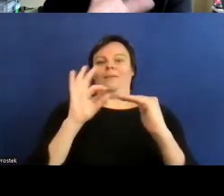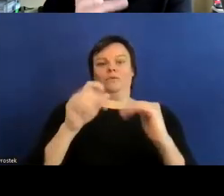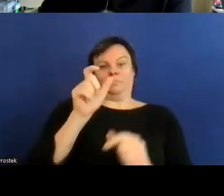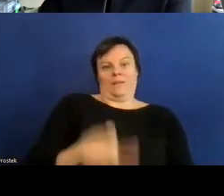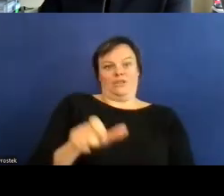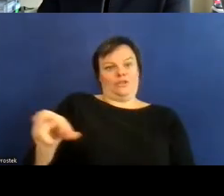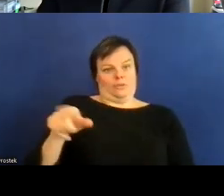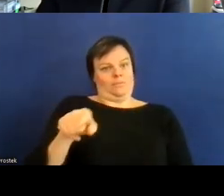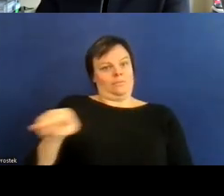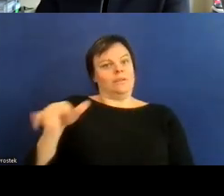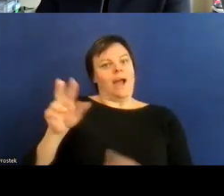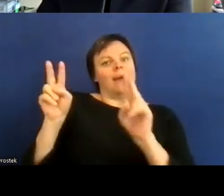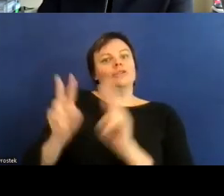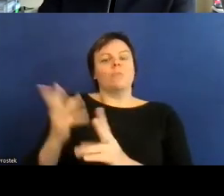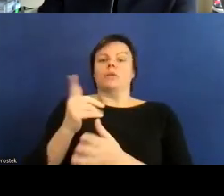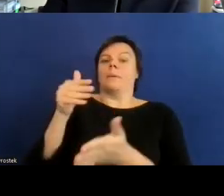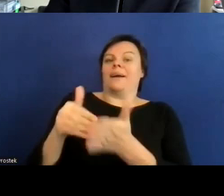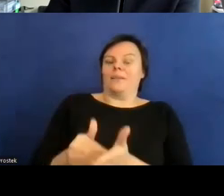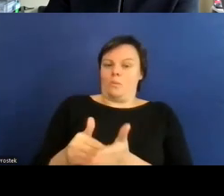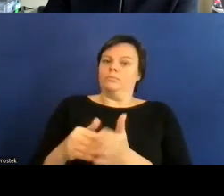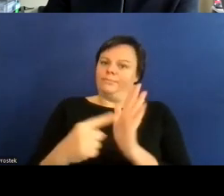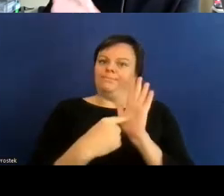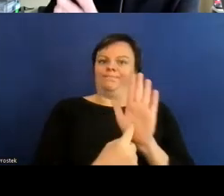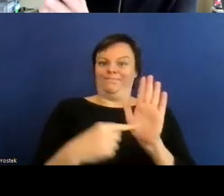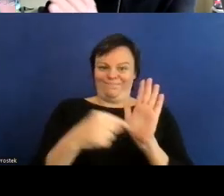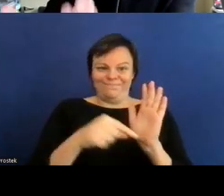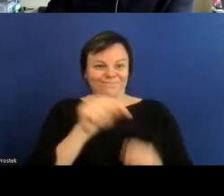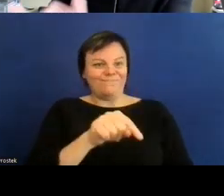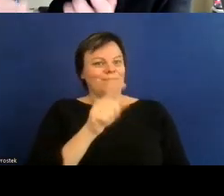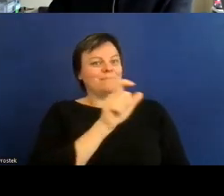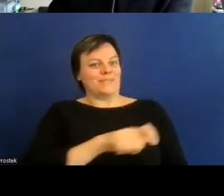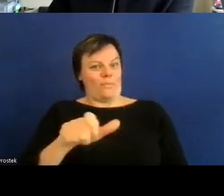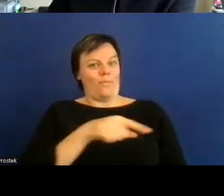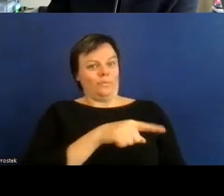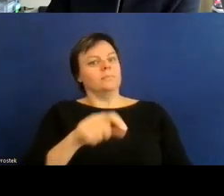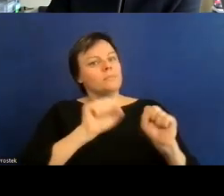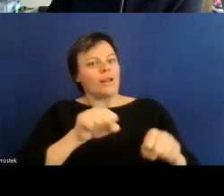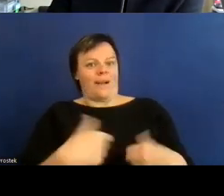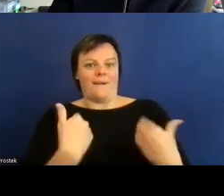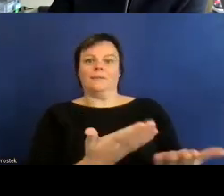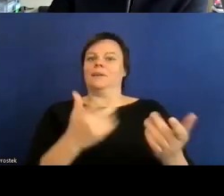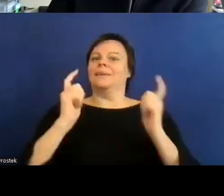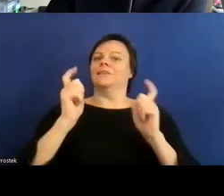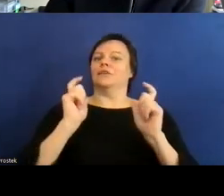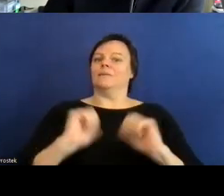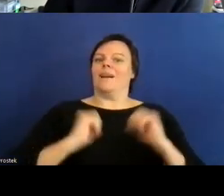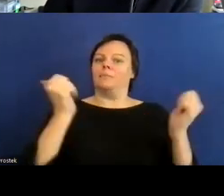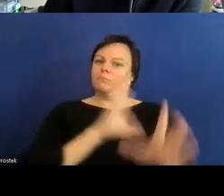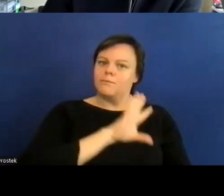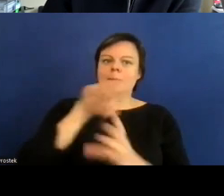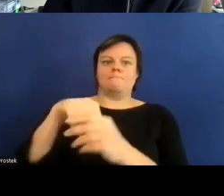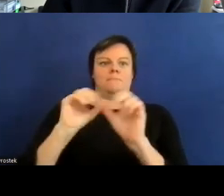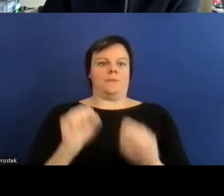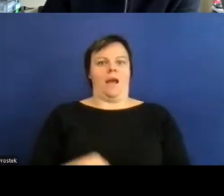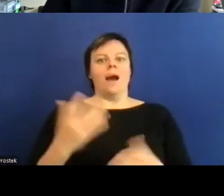gegensatz dazu gibt es dann eben weitere begrifflichkeiten zum beispiel in der unbehindertenrechtskonvention